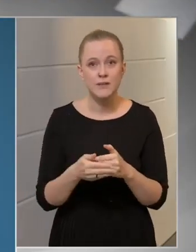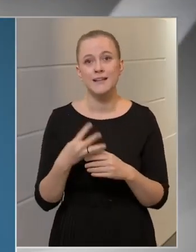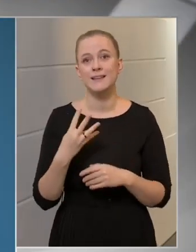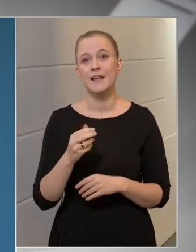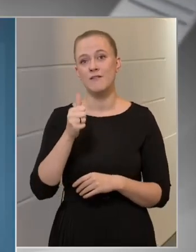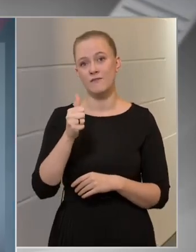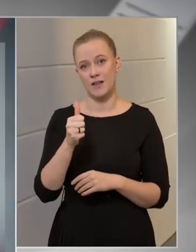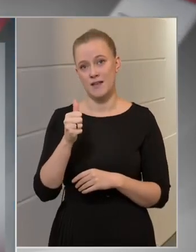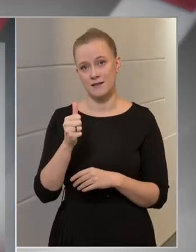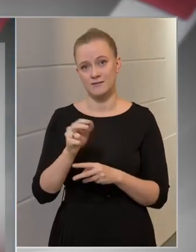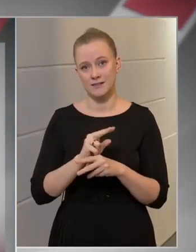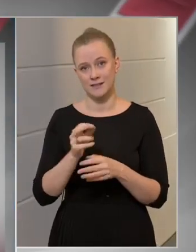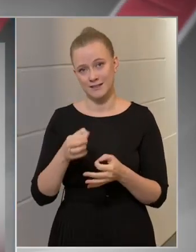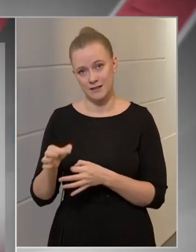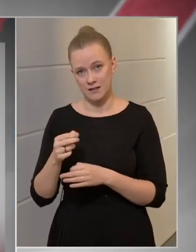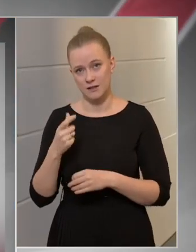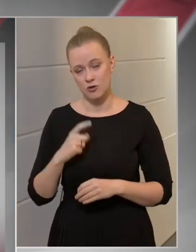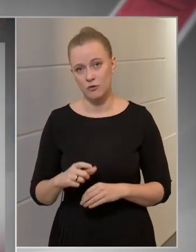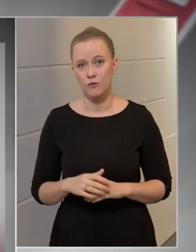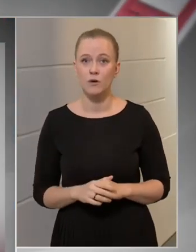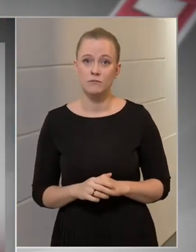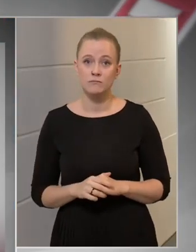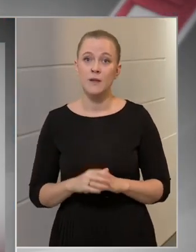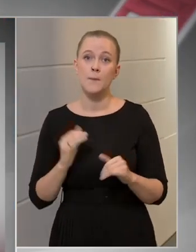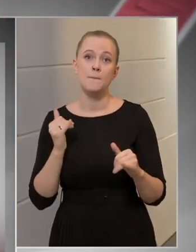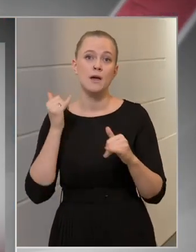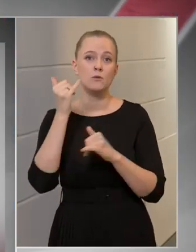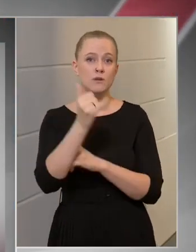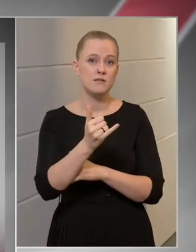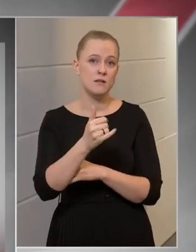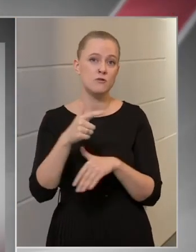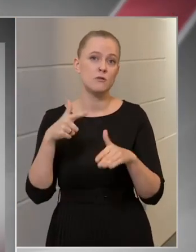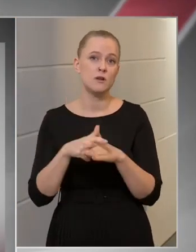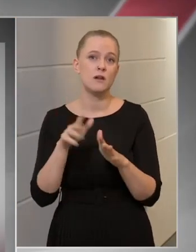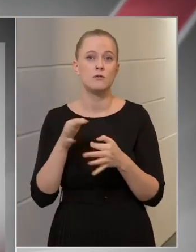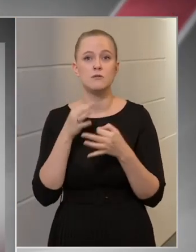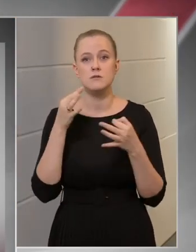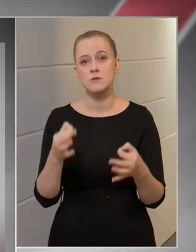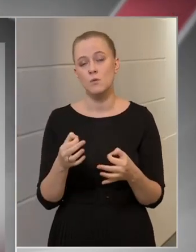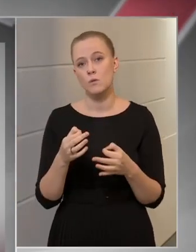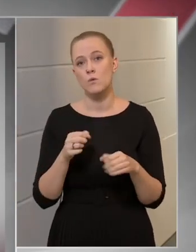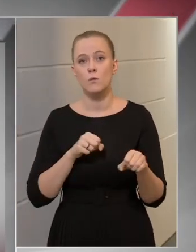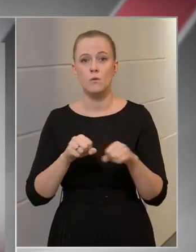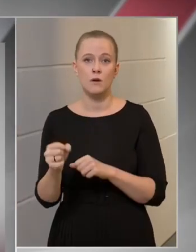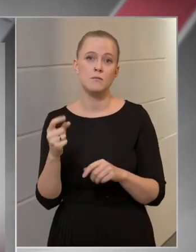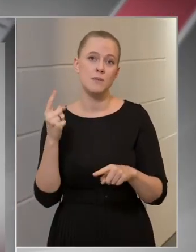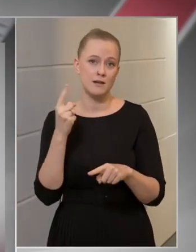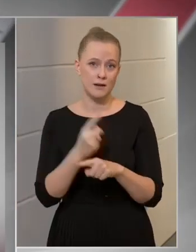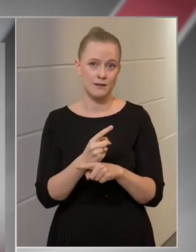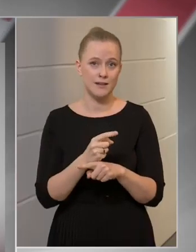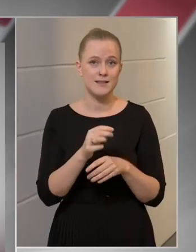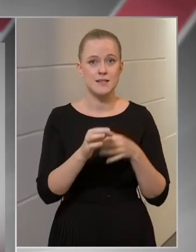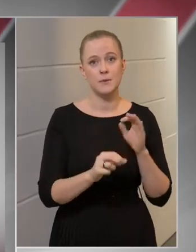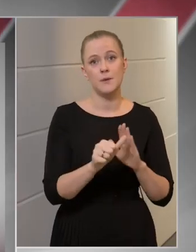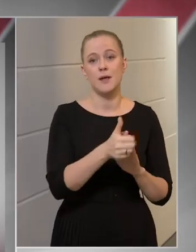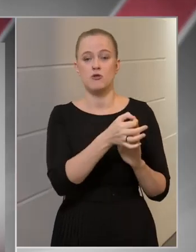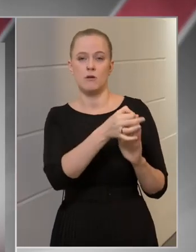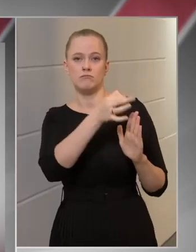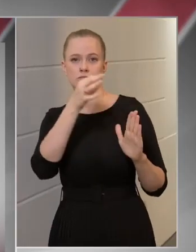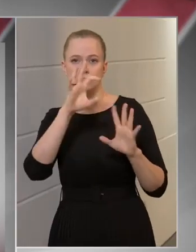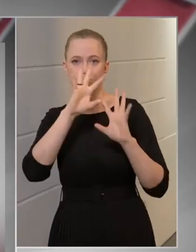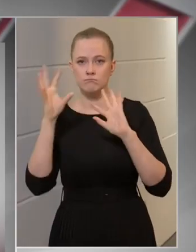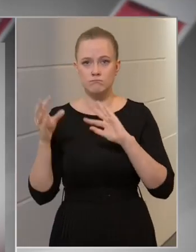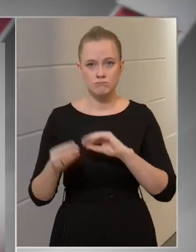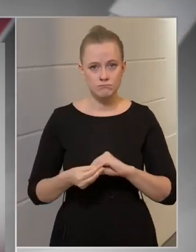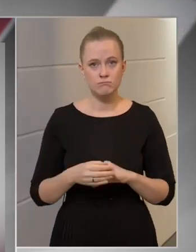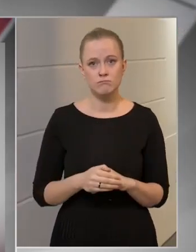rendőrintészkedést hajtottunk végre, így a beutazási korlátozásokról szóló kormányrendelet szeptember 1-i hatályba lépése óta,